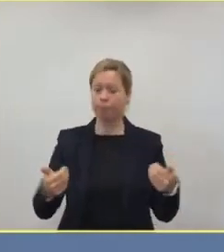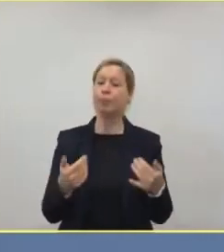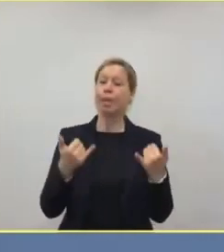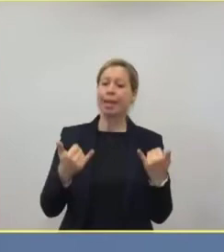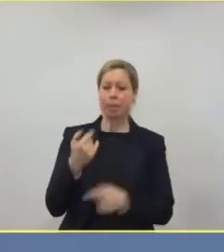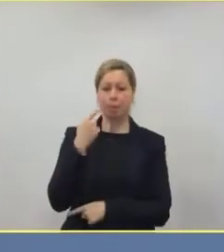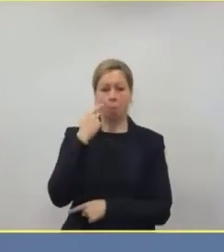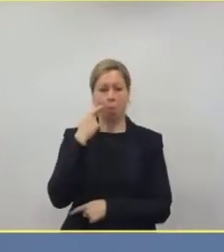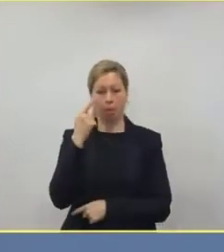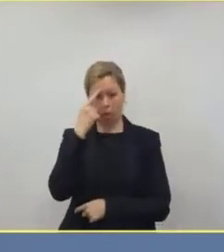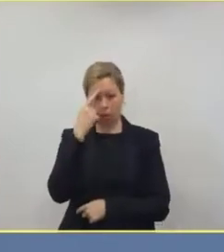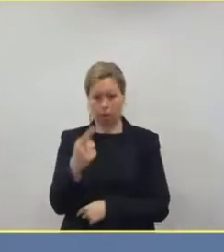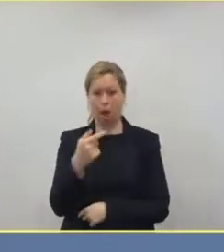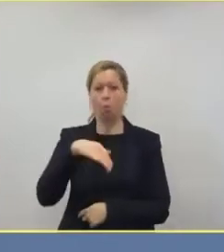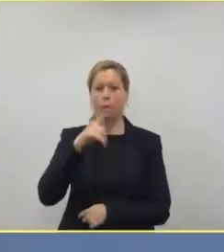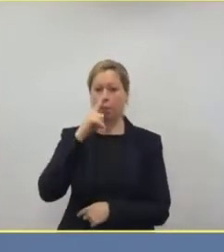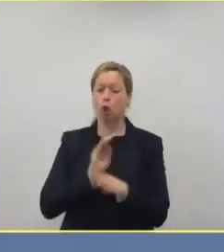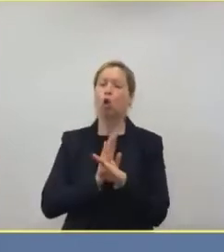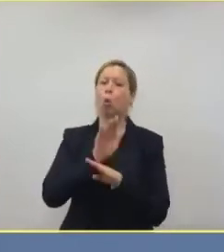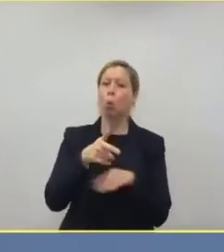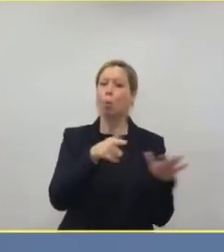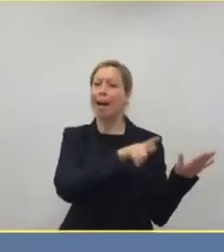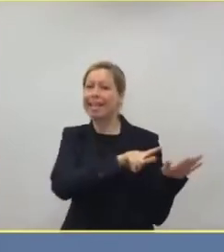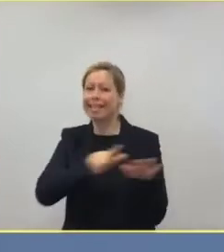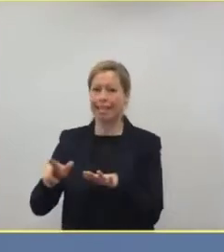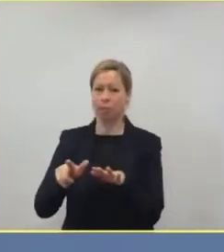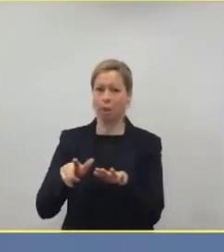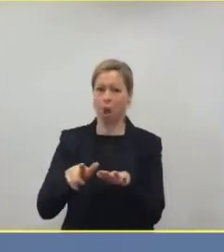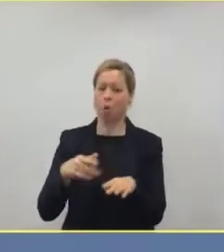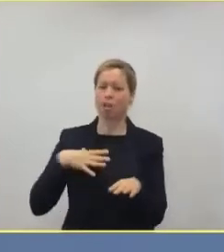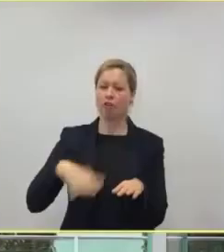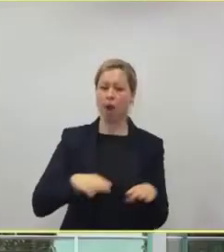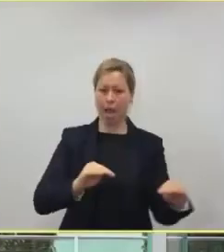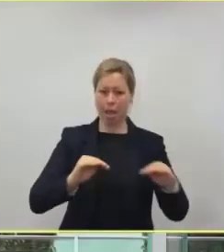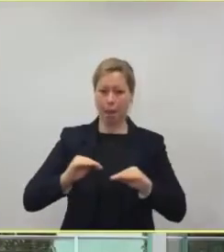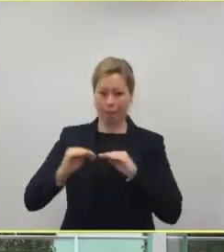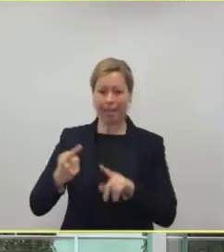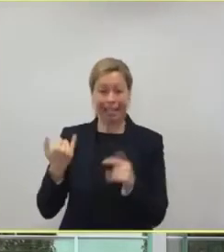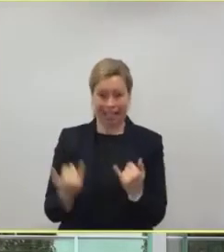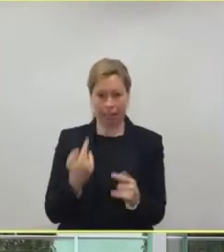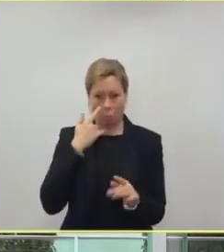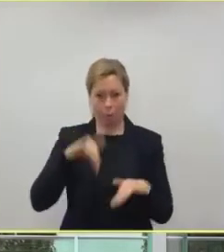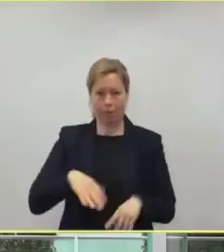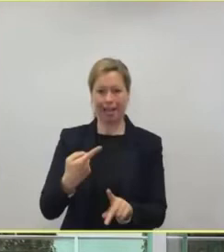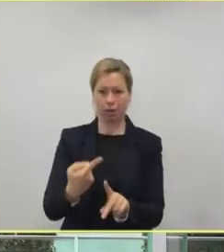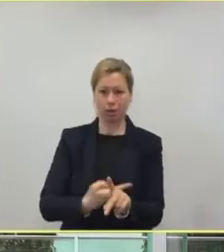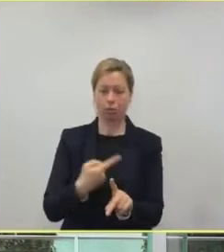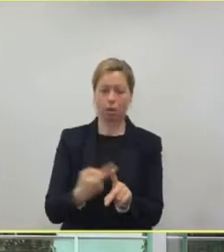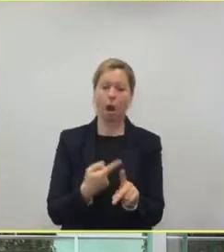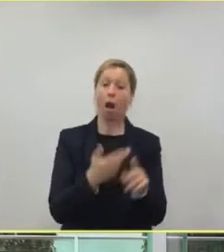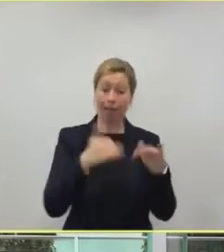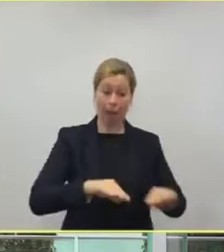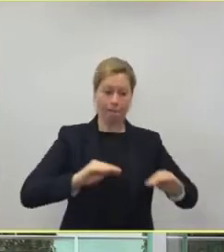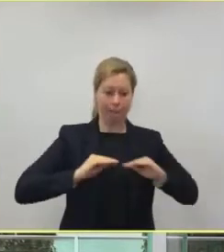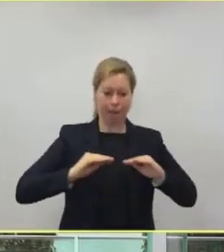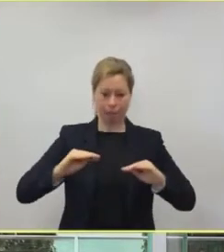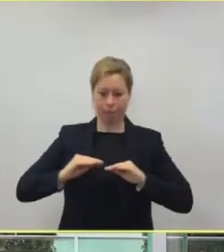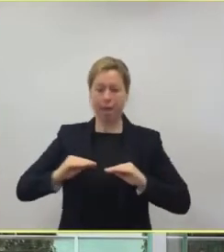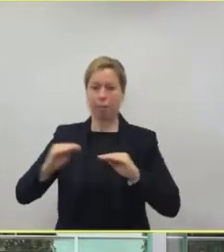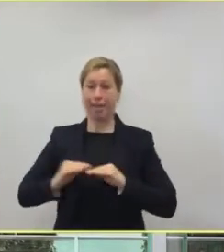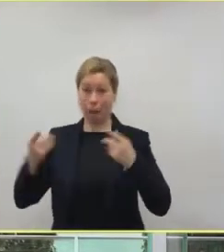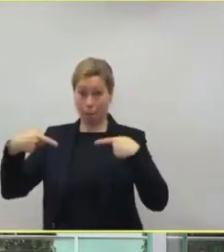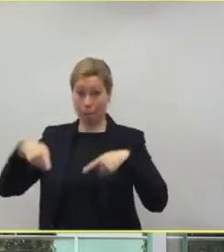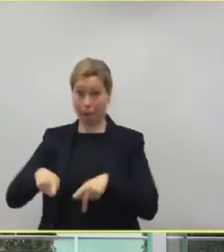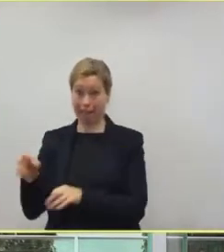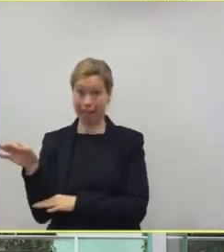aus, dass diese Zahl der über 7.000 freien Intensivbetten zwar vorhanden ist, aber nicht bepflegbar ist. Und da ist eine gewisse Dunkelziffer.